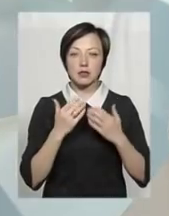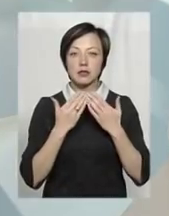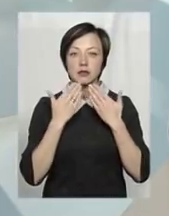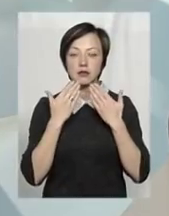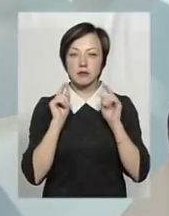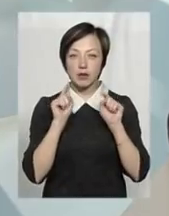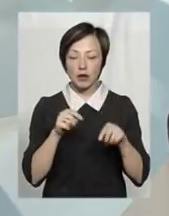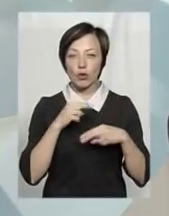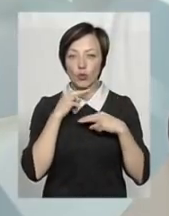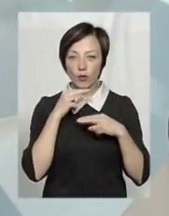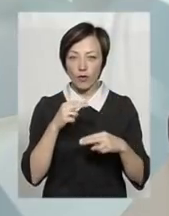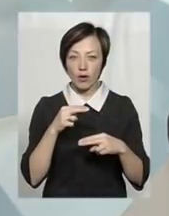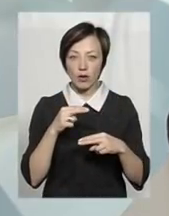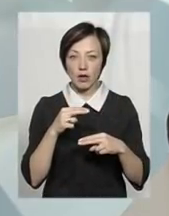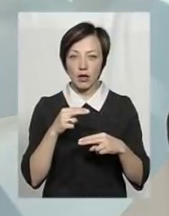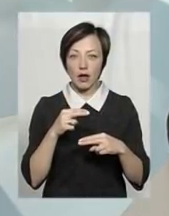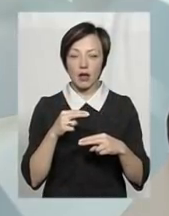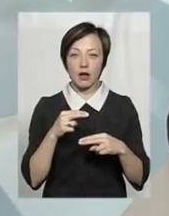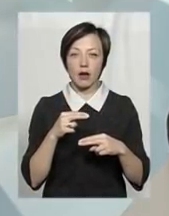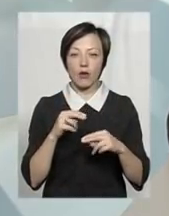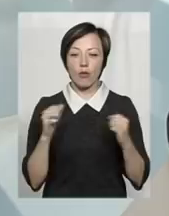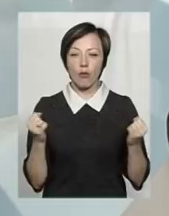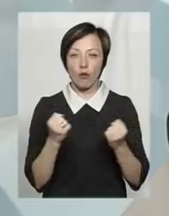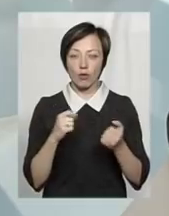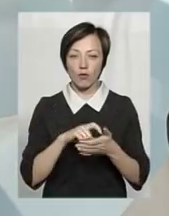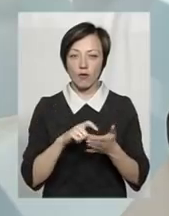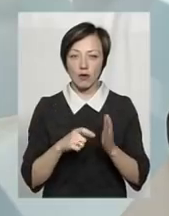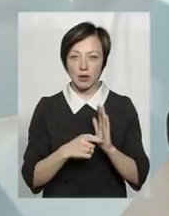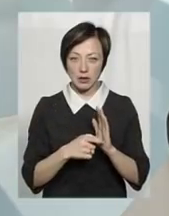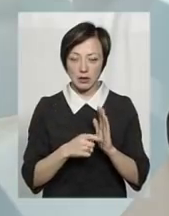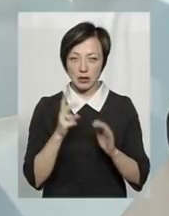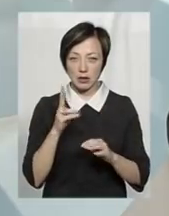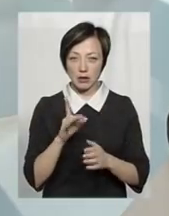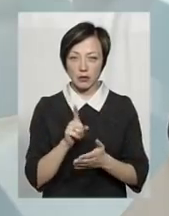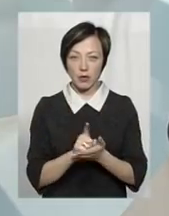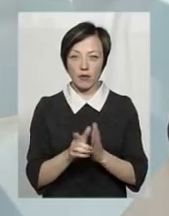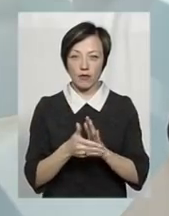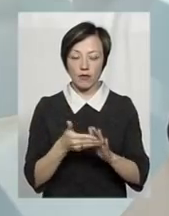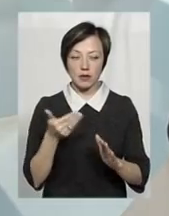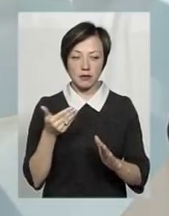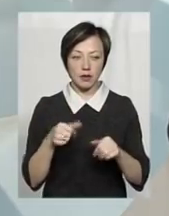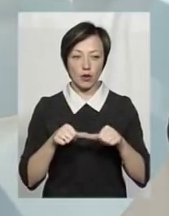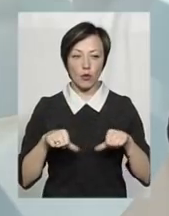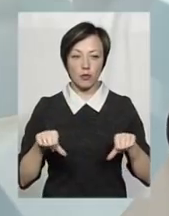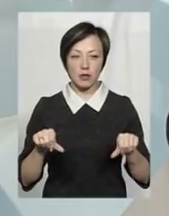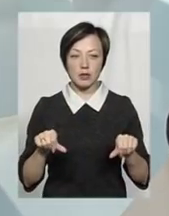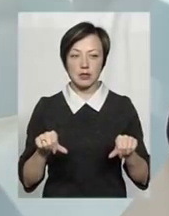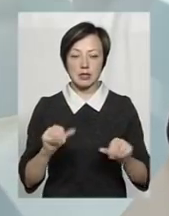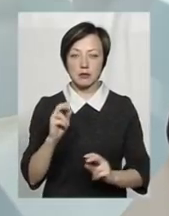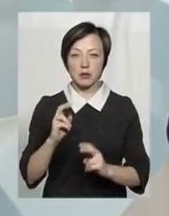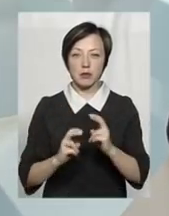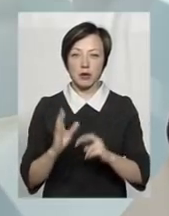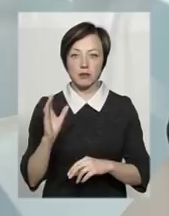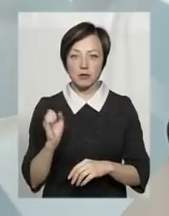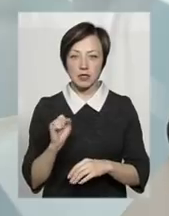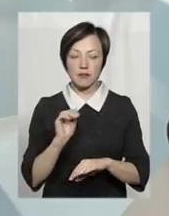увагу, і в них низька температура в квартирі, вони мають визвати відповідну комісію з підприємства,